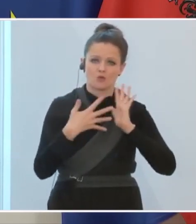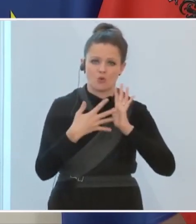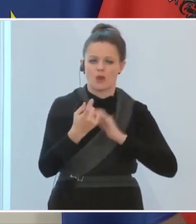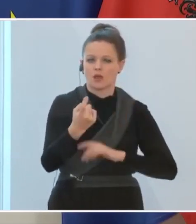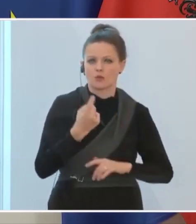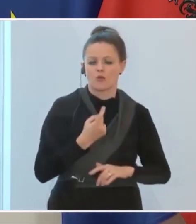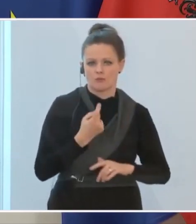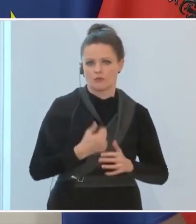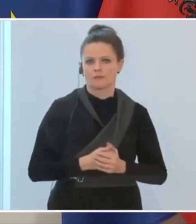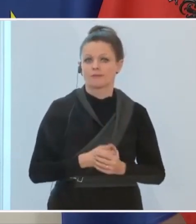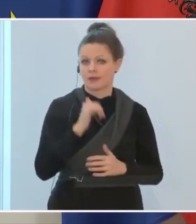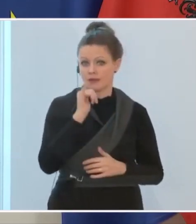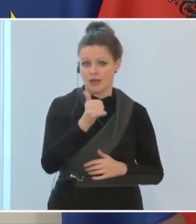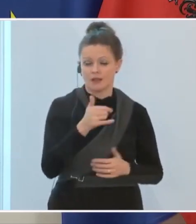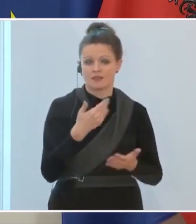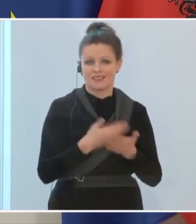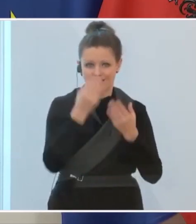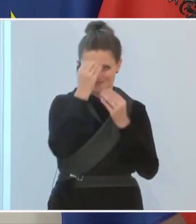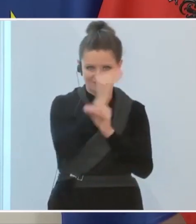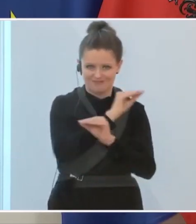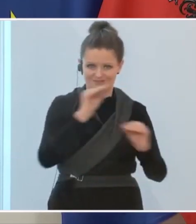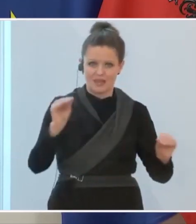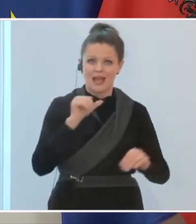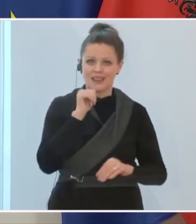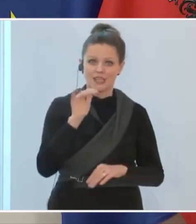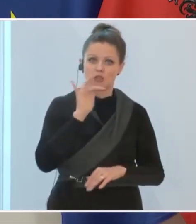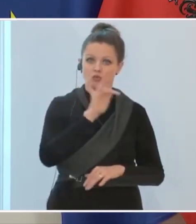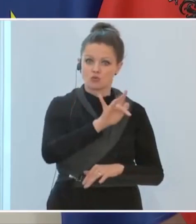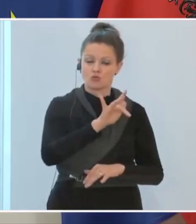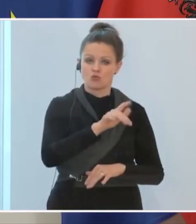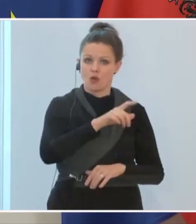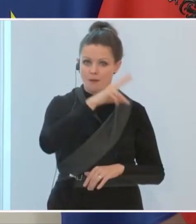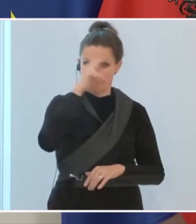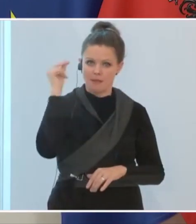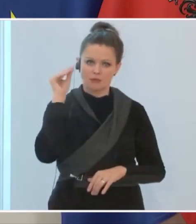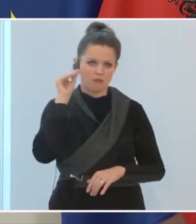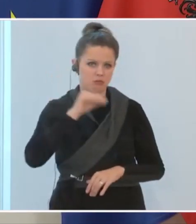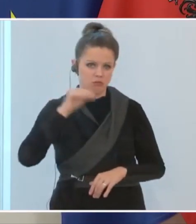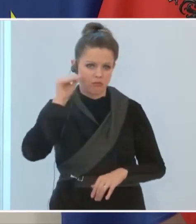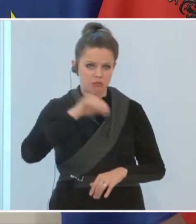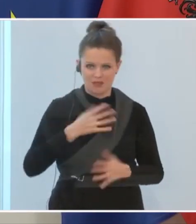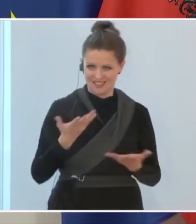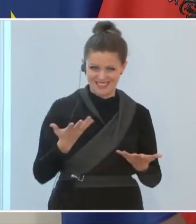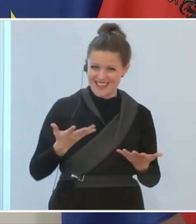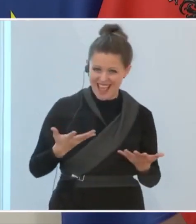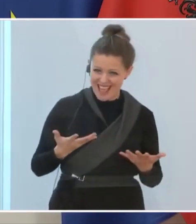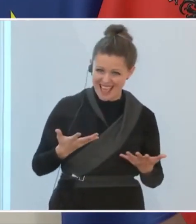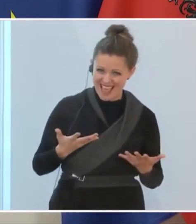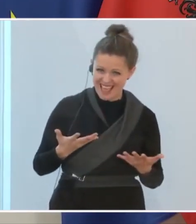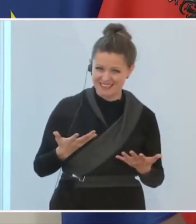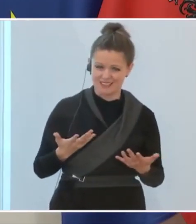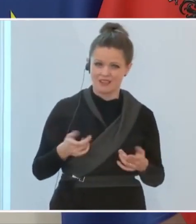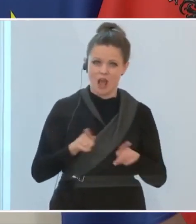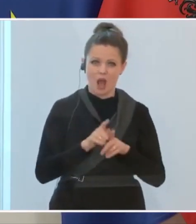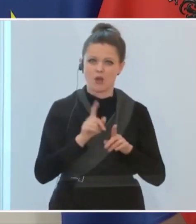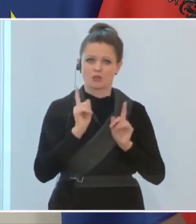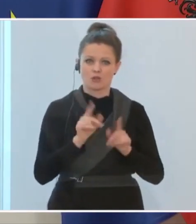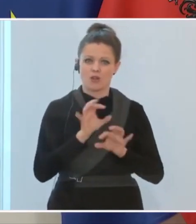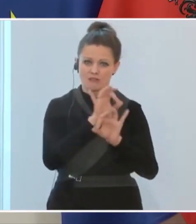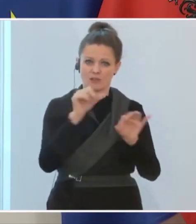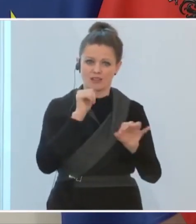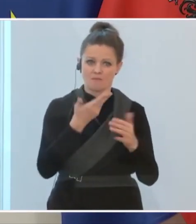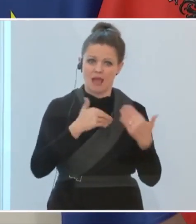wird. Auch da wieder der Hinweis, nicht um die Menschen zu beschweren. Ich weiß, es ist schon alles beschwerlich genug, aber es geht darum, jetzt eben darauf